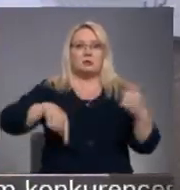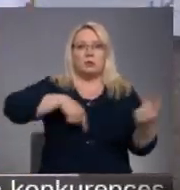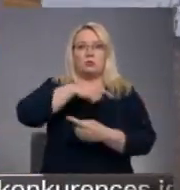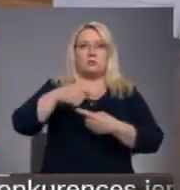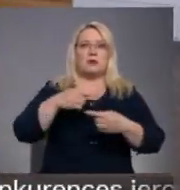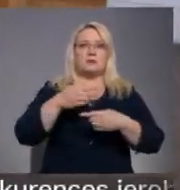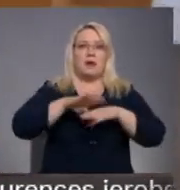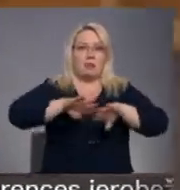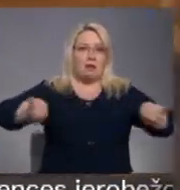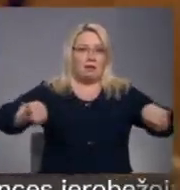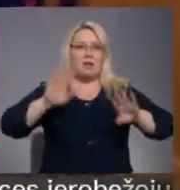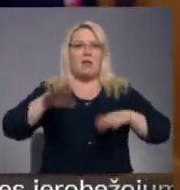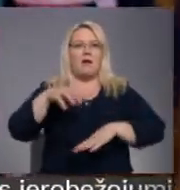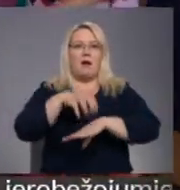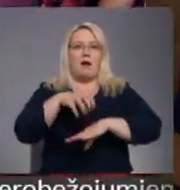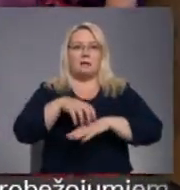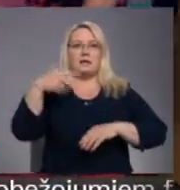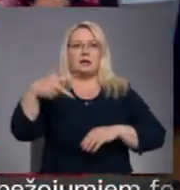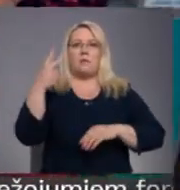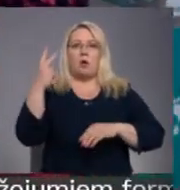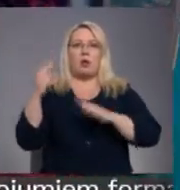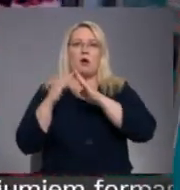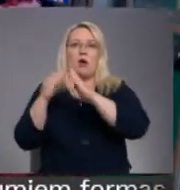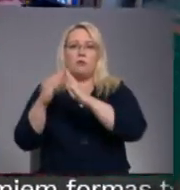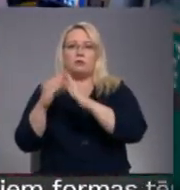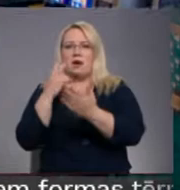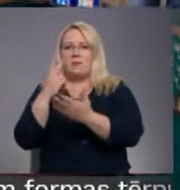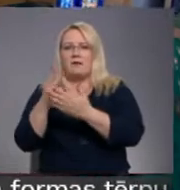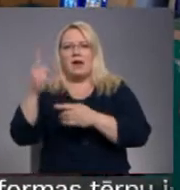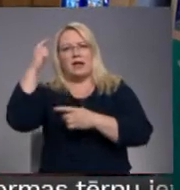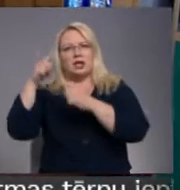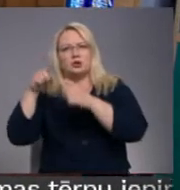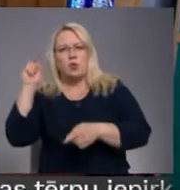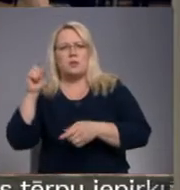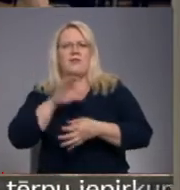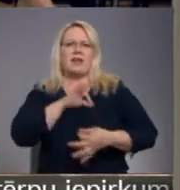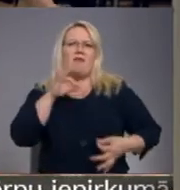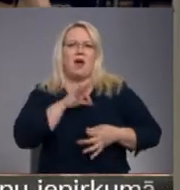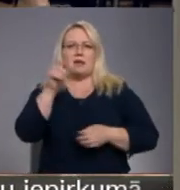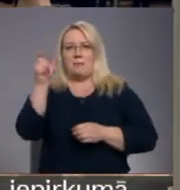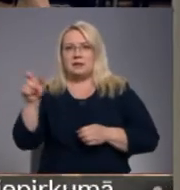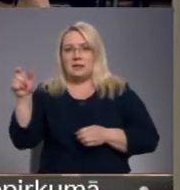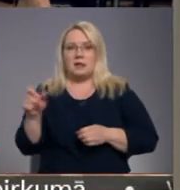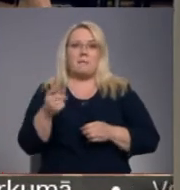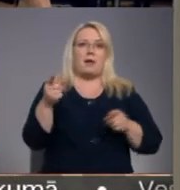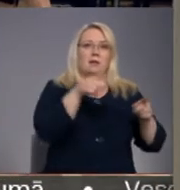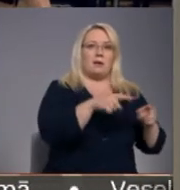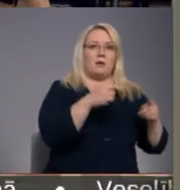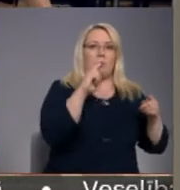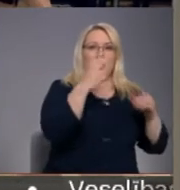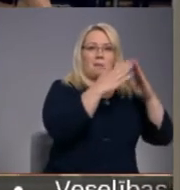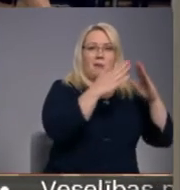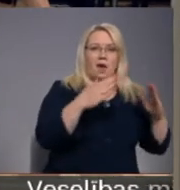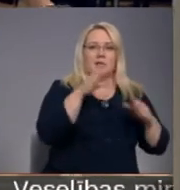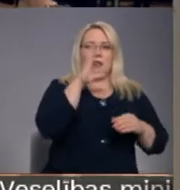ir sadalītas, lai ārsti 32. korpusā var pievērsties insultu vai infarktu pacientiem, bet šeit izmeklēt tos, kur spēj